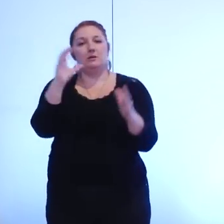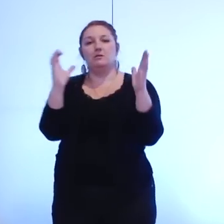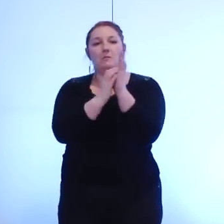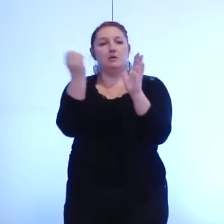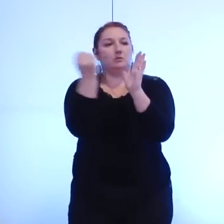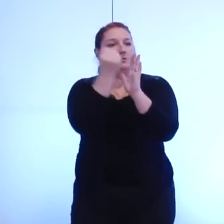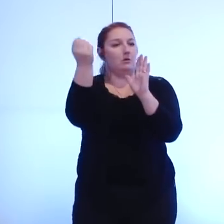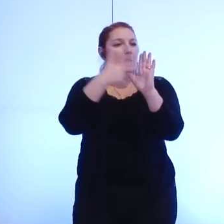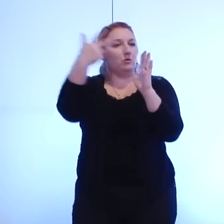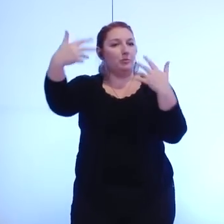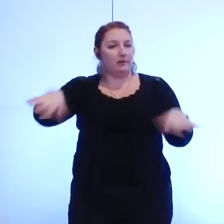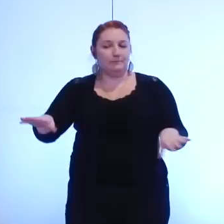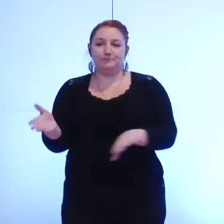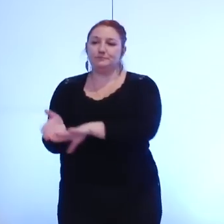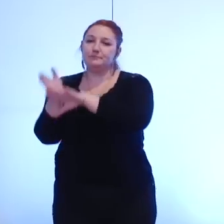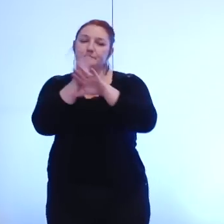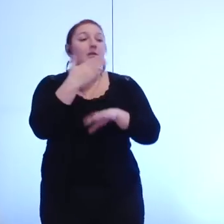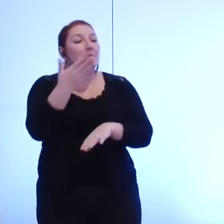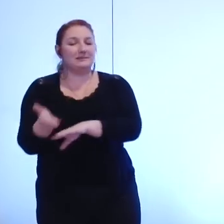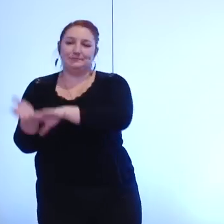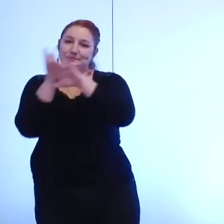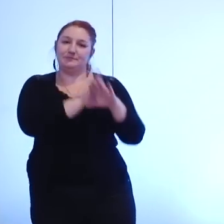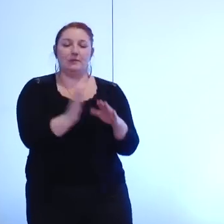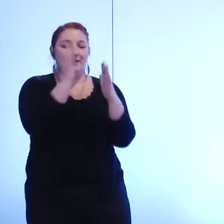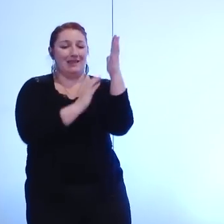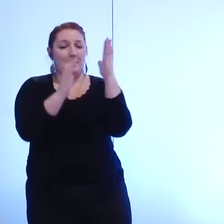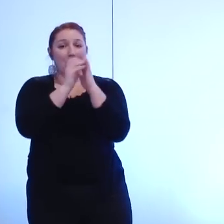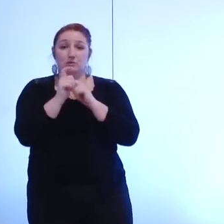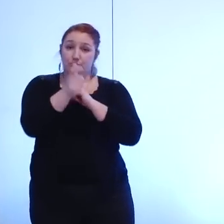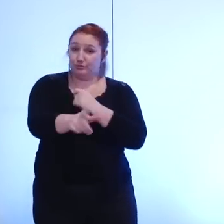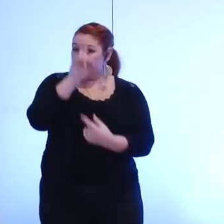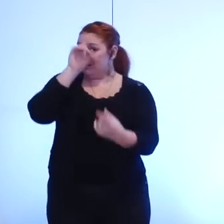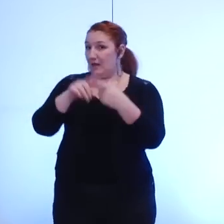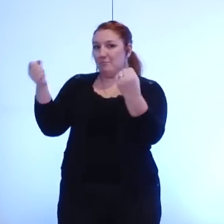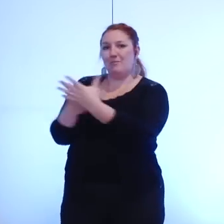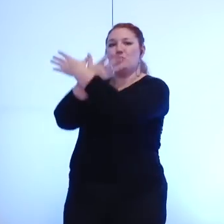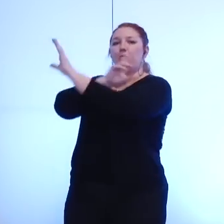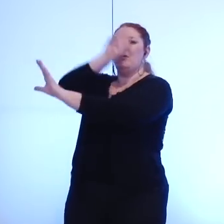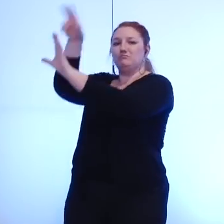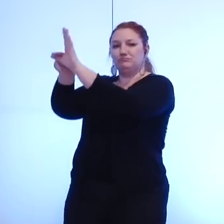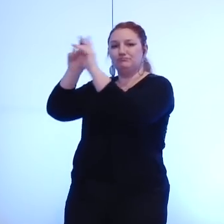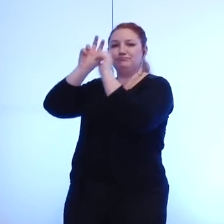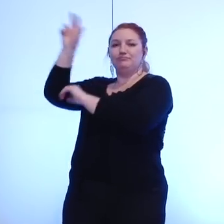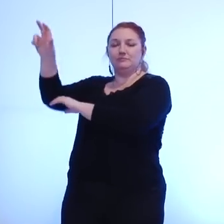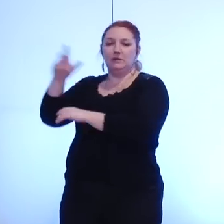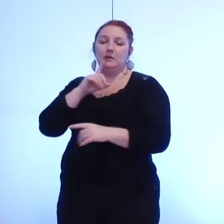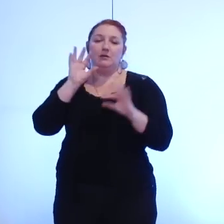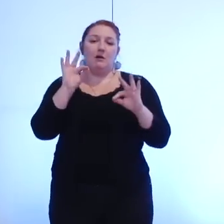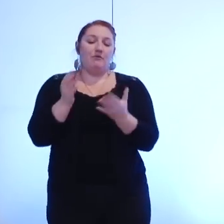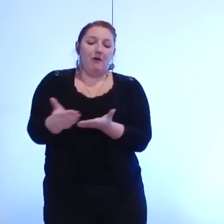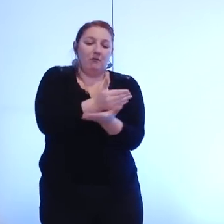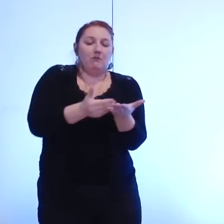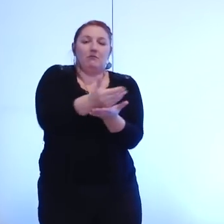la délibération suivante est toujours donc sur le passage en métropole elle concerne les transferts des personnels municipaux liés au passage en